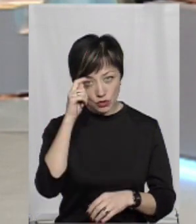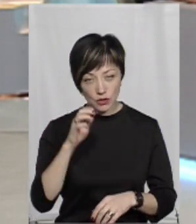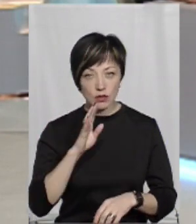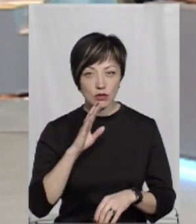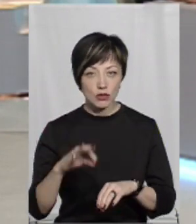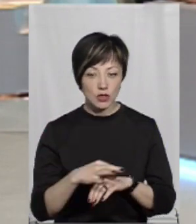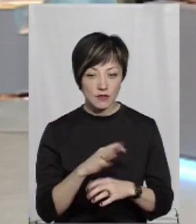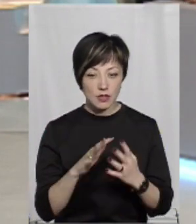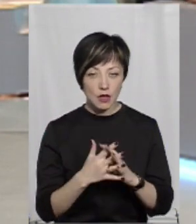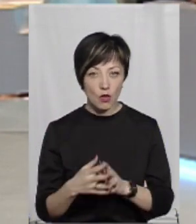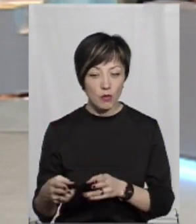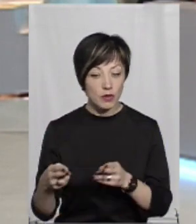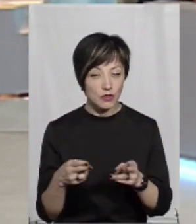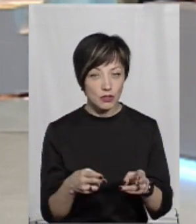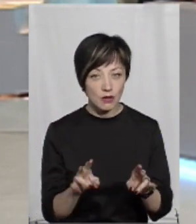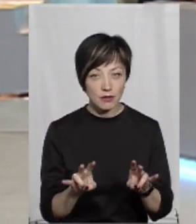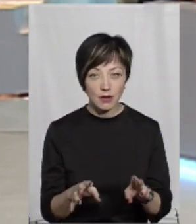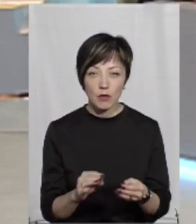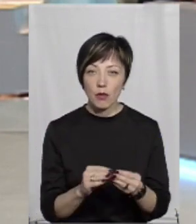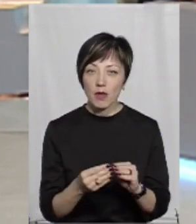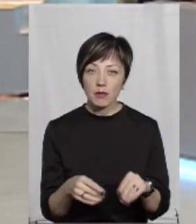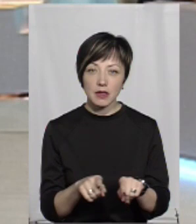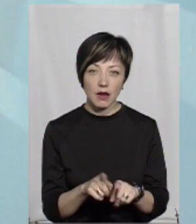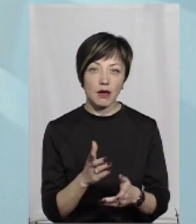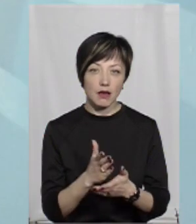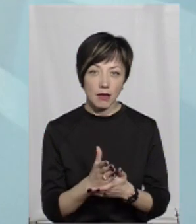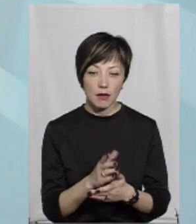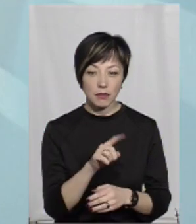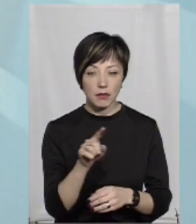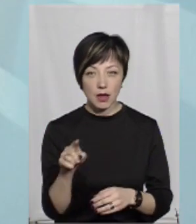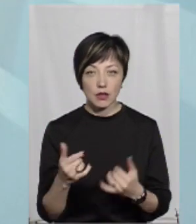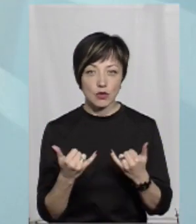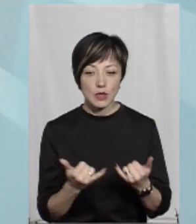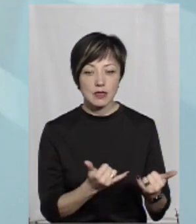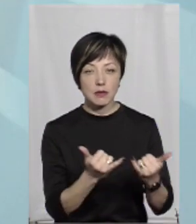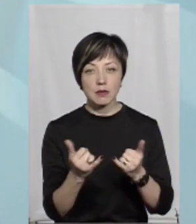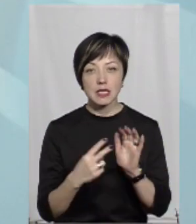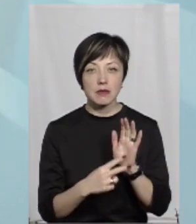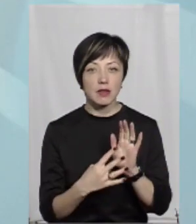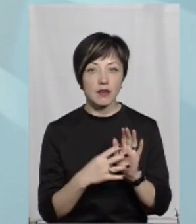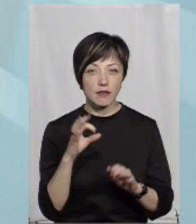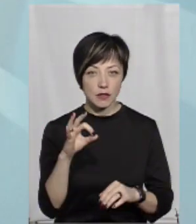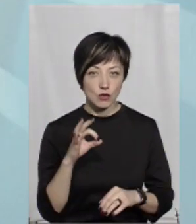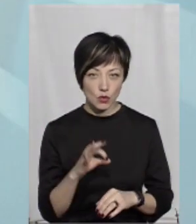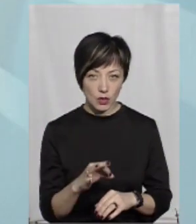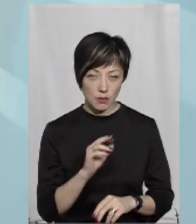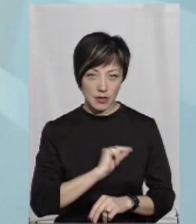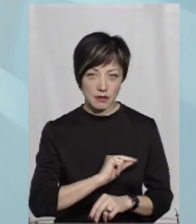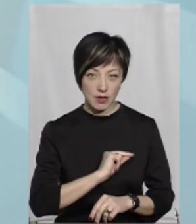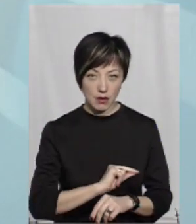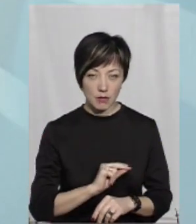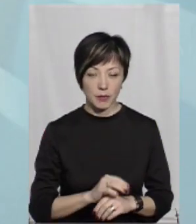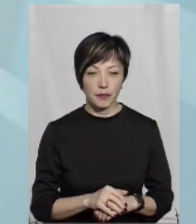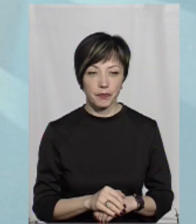дружина в село приїжджають. Але проблема така є. Ми сьогодні забезпечені на 79%. На